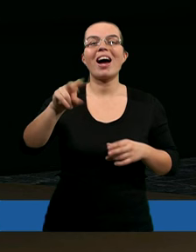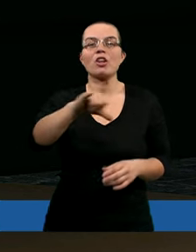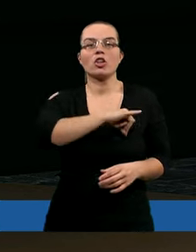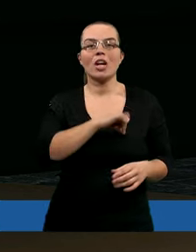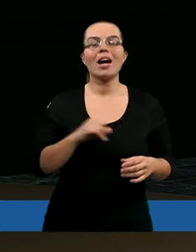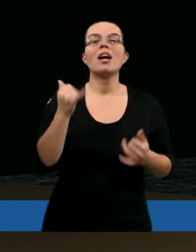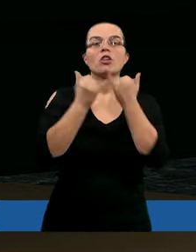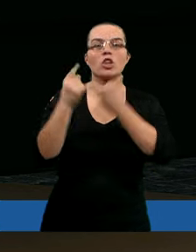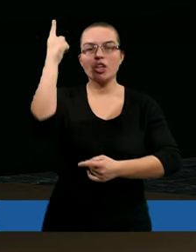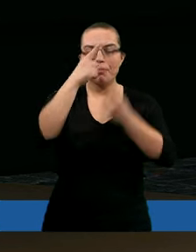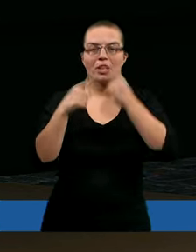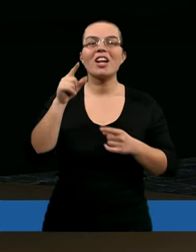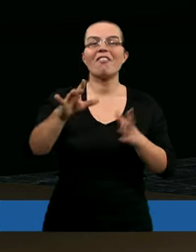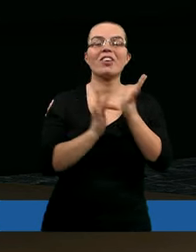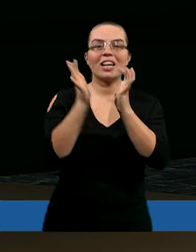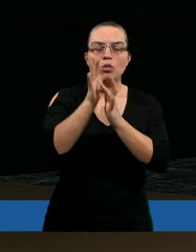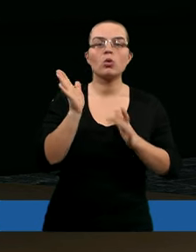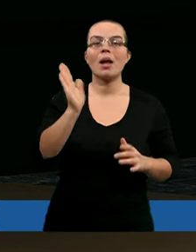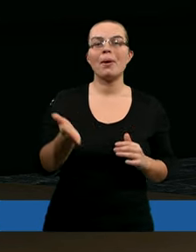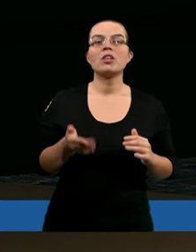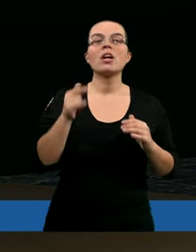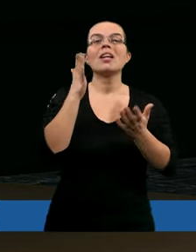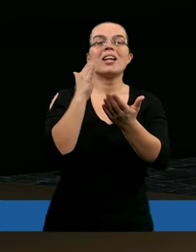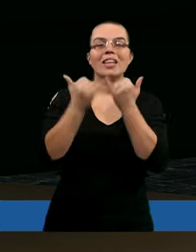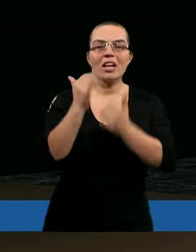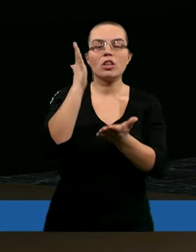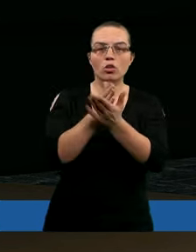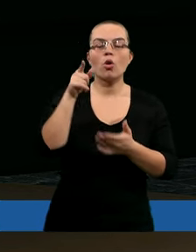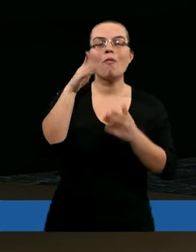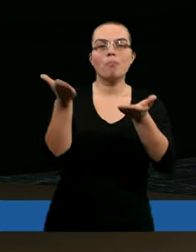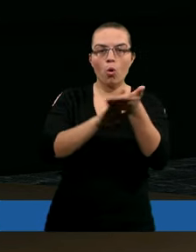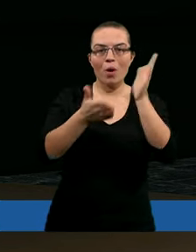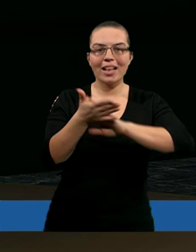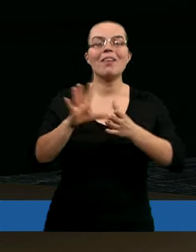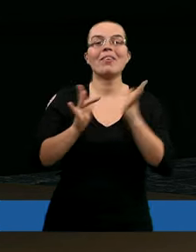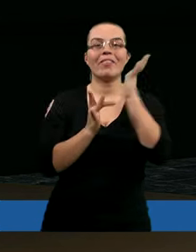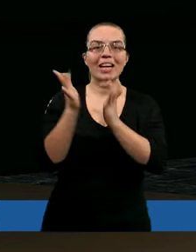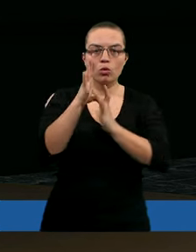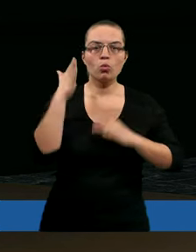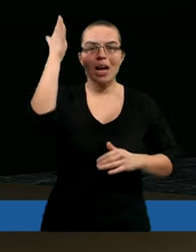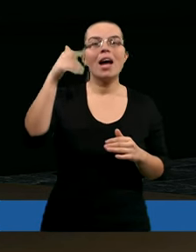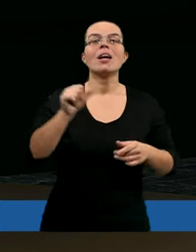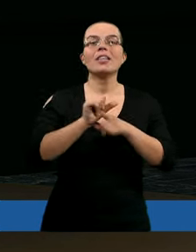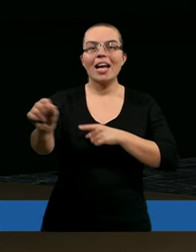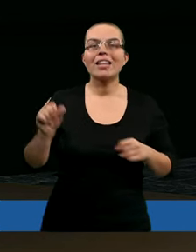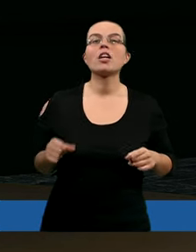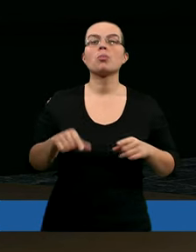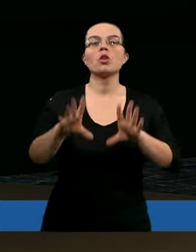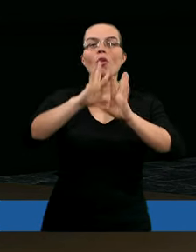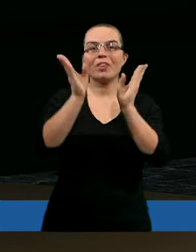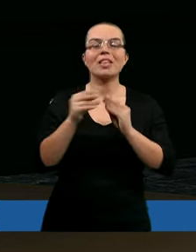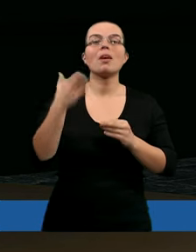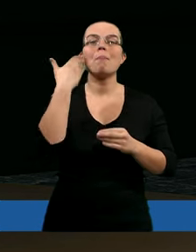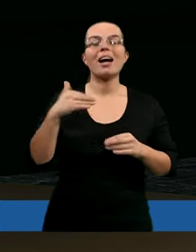Zatem i ci, którzy zasnęli w Chrystusie, poginęli. Jeśli tylko w tym życiu pokładamy nadzieję w Chrystusie, jesteśmy ze wszystkich ludzi